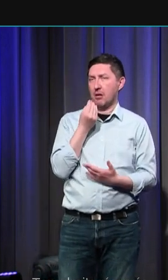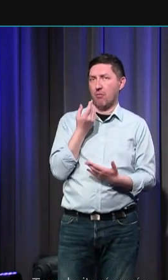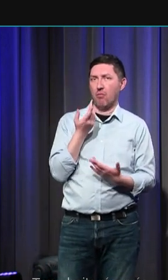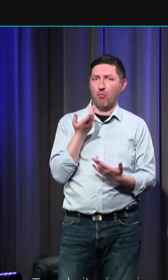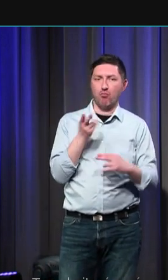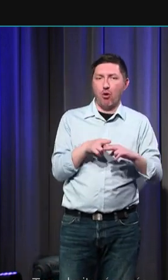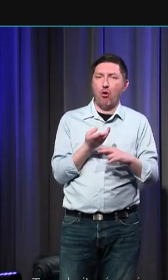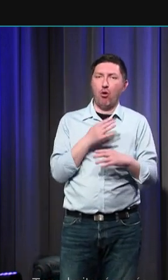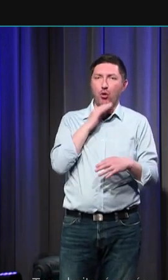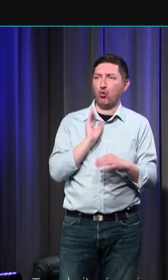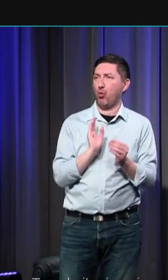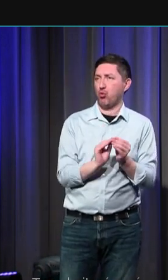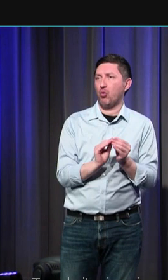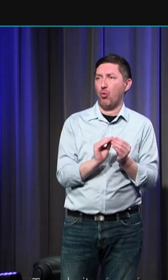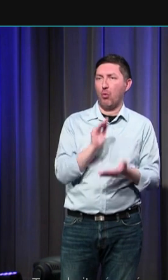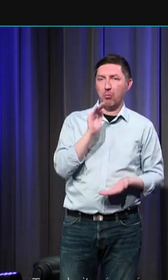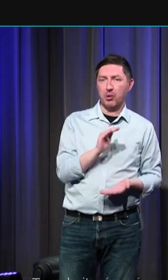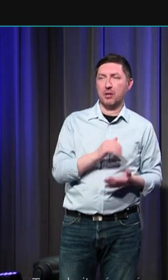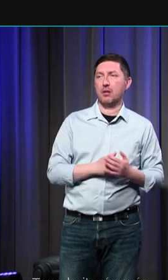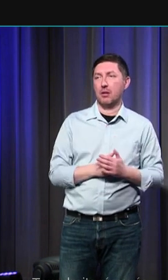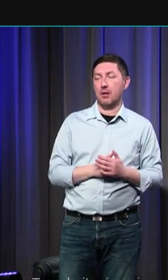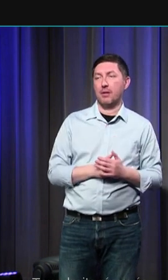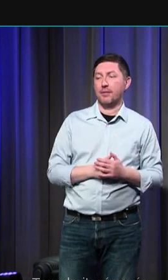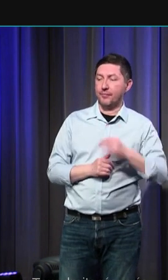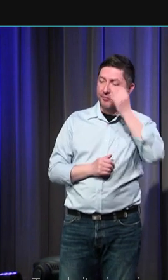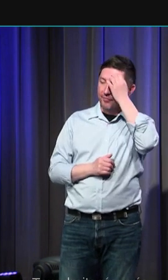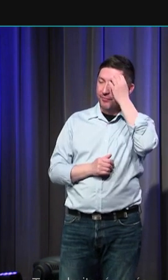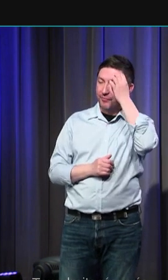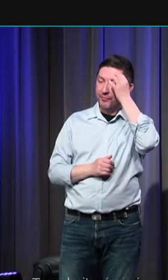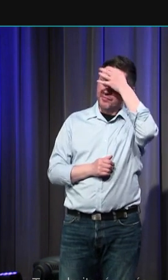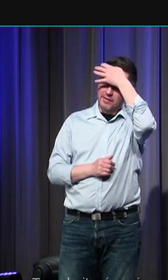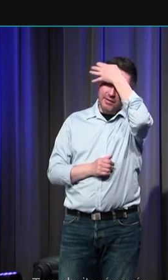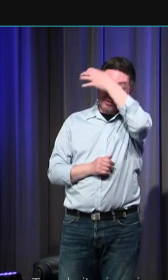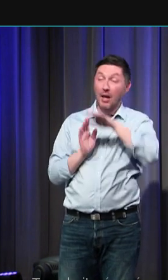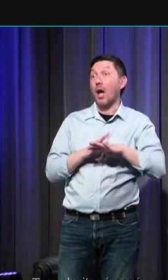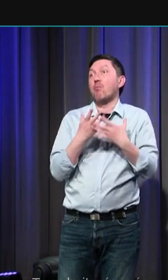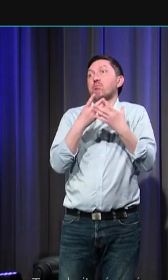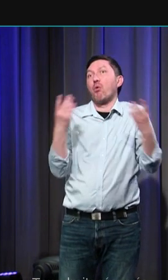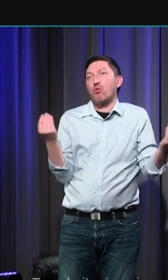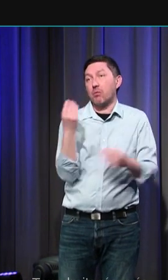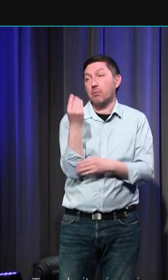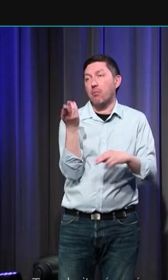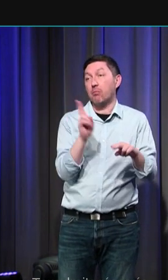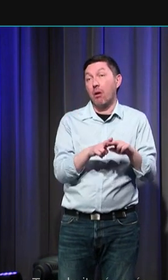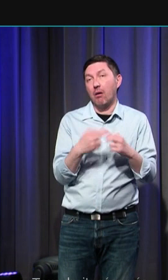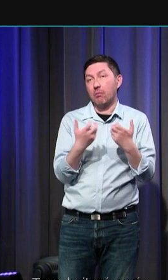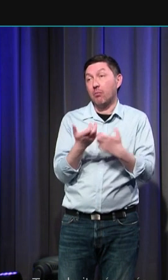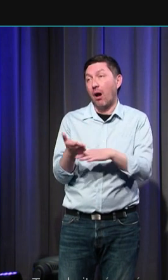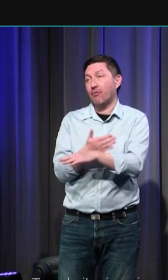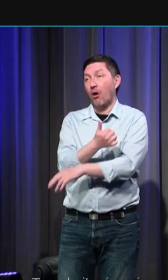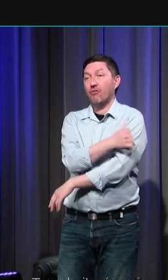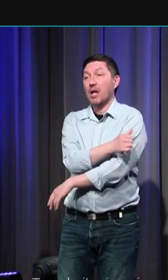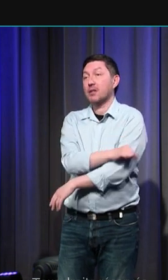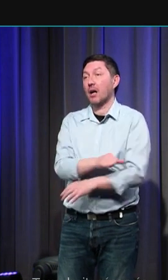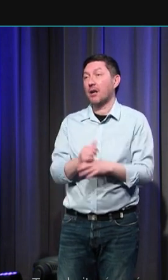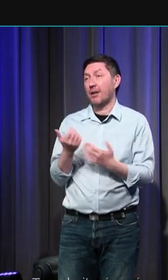prématurée qui est colossale notamment avant l'invention du vaccin pour vous donner un exemple le vaccin